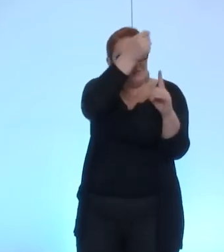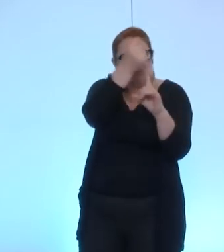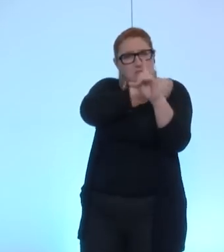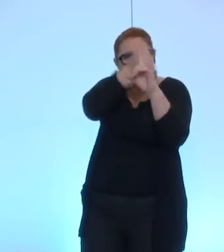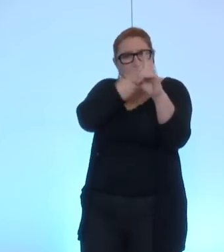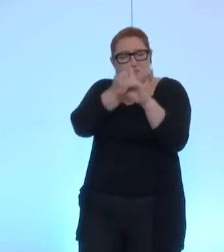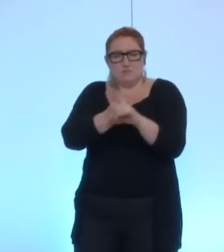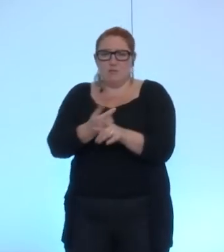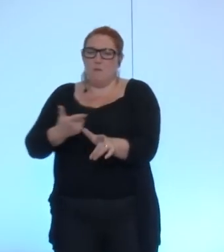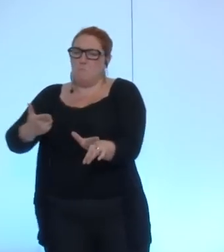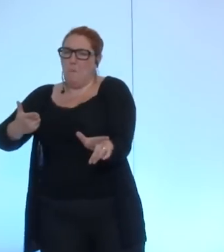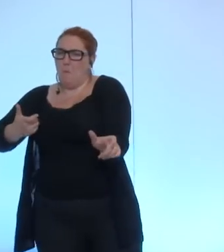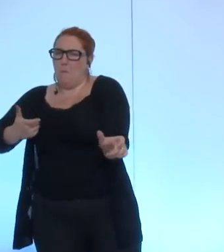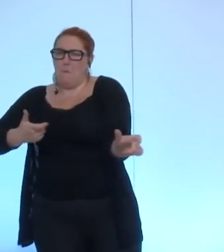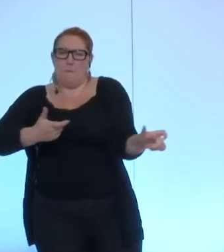à la faire résonner